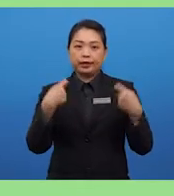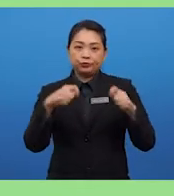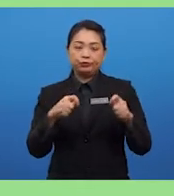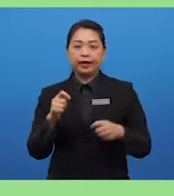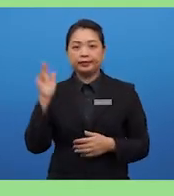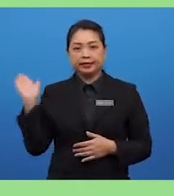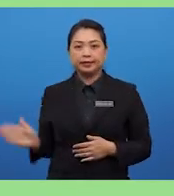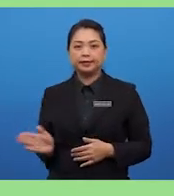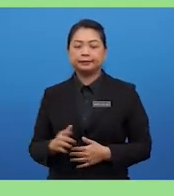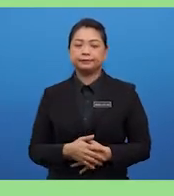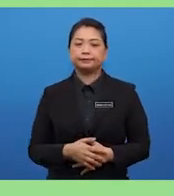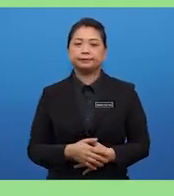this.